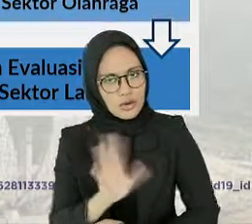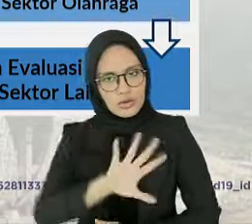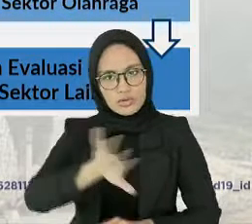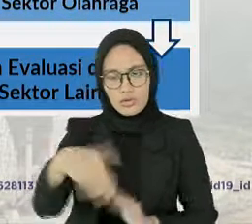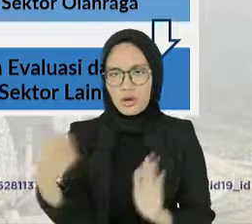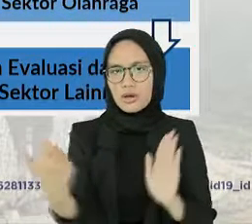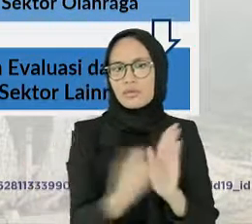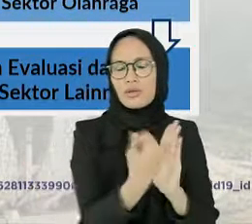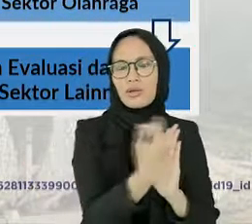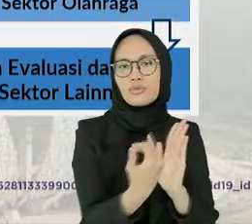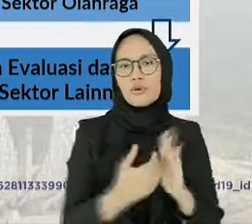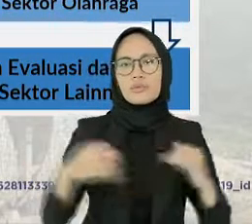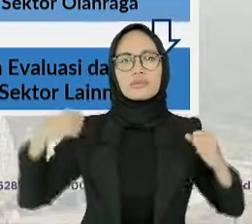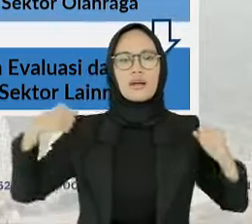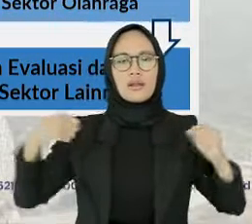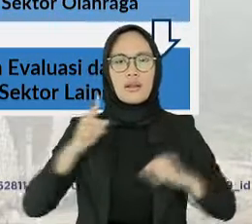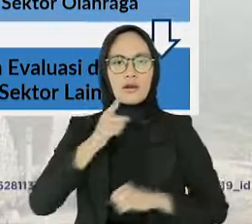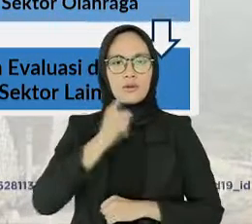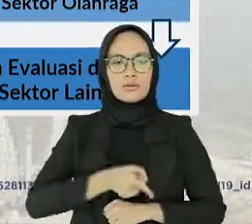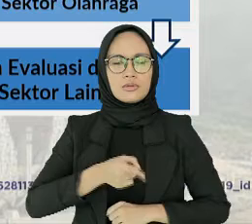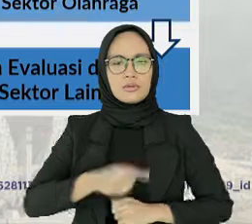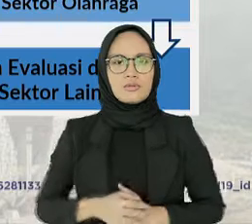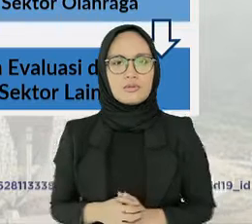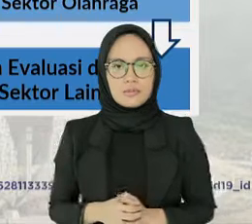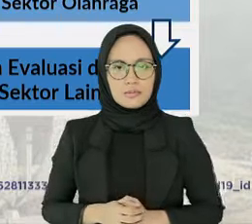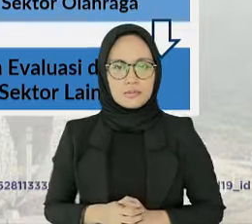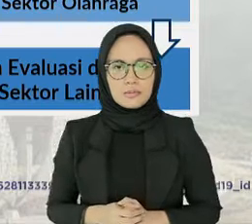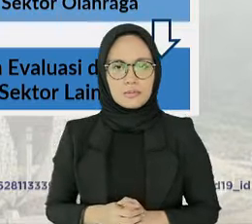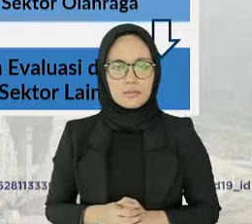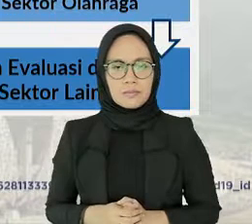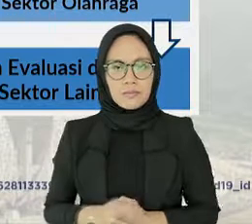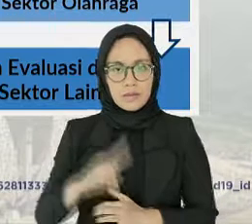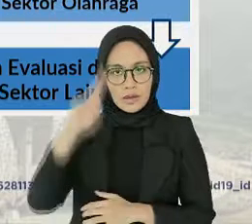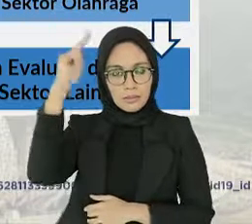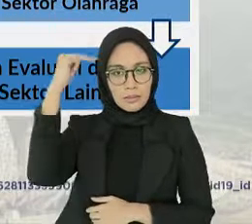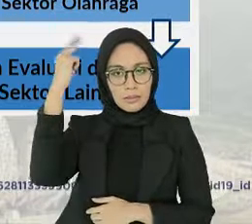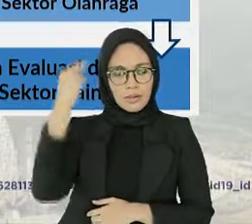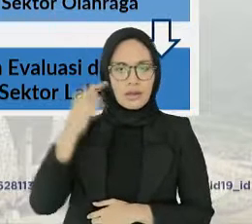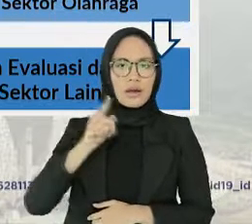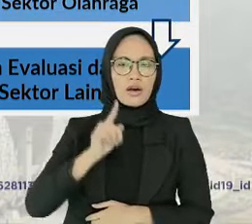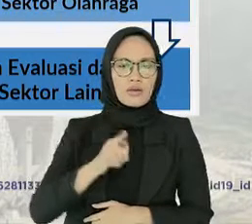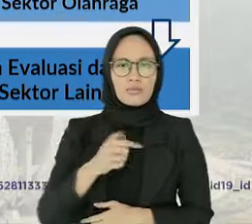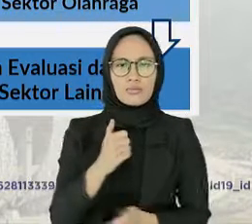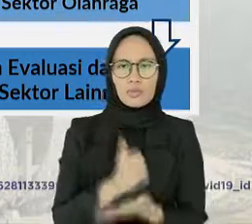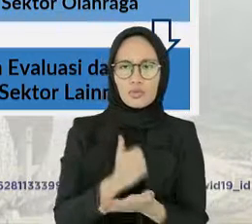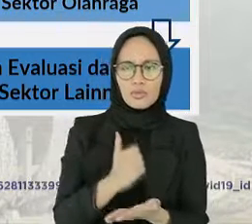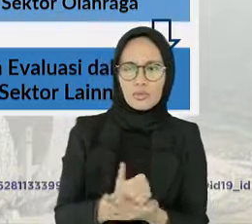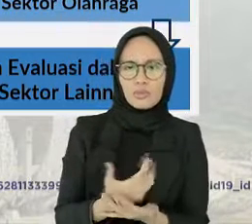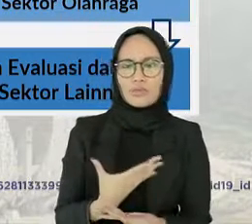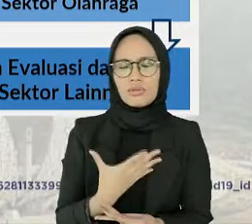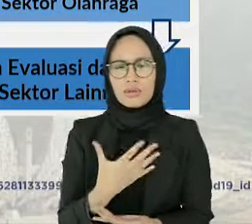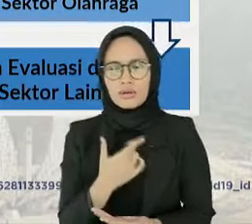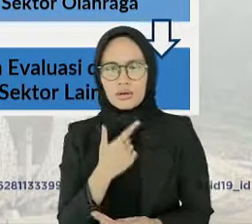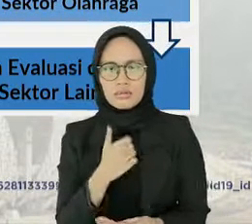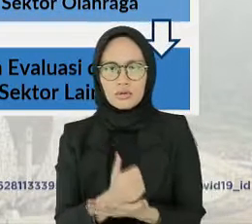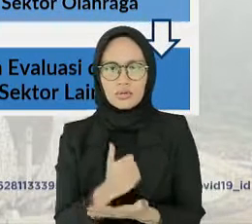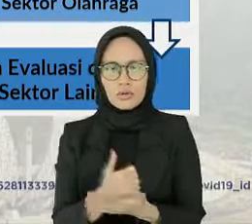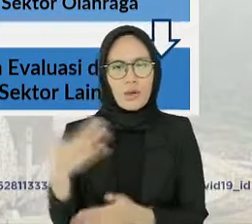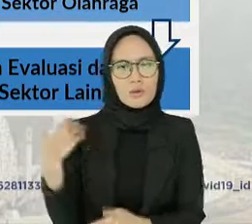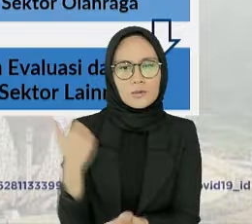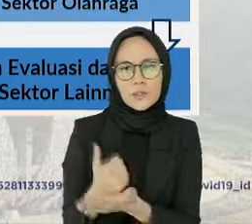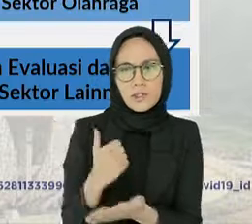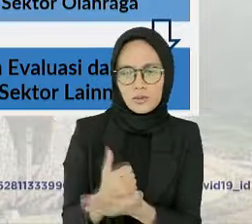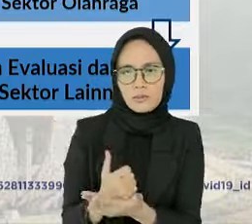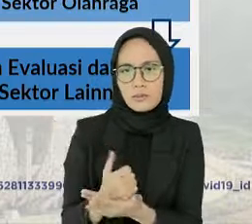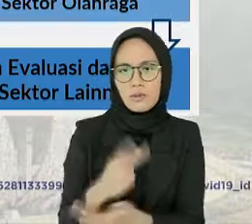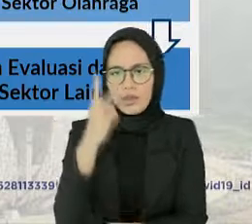untuk memastikan kesiapan dan komitmen pemerintah daerah menyelenggarakan acara besar dengan penerapan protokol kesehatan